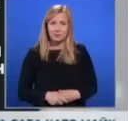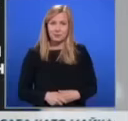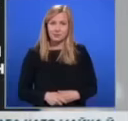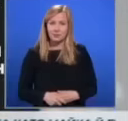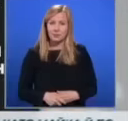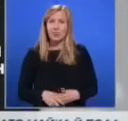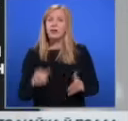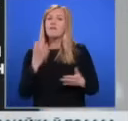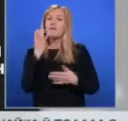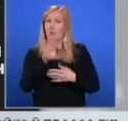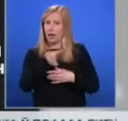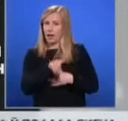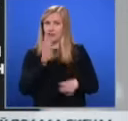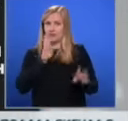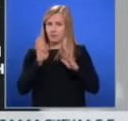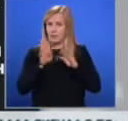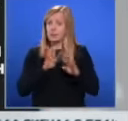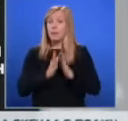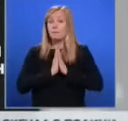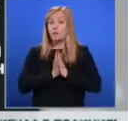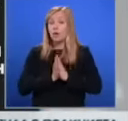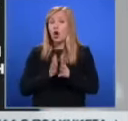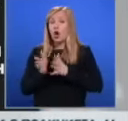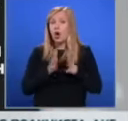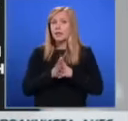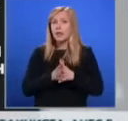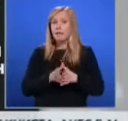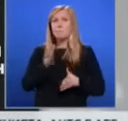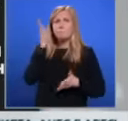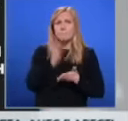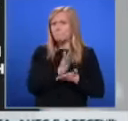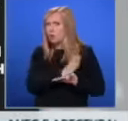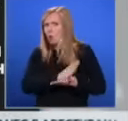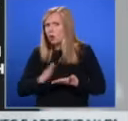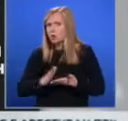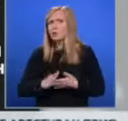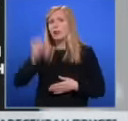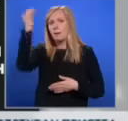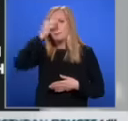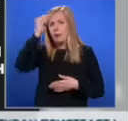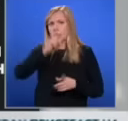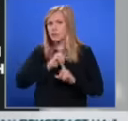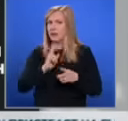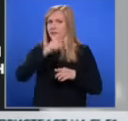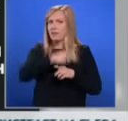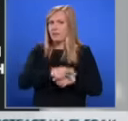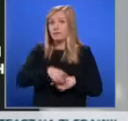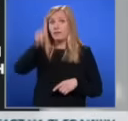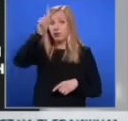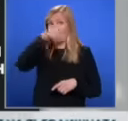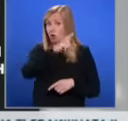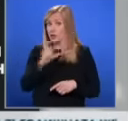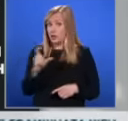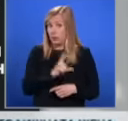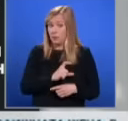В публикации и социалните мрежи си призувават хората от Команово да блокират пътищата до Скопия, за да бъдат спрени българи да стигнат до столицата. Служебният външен министр